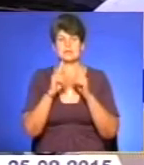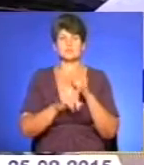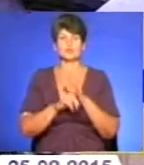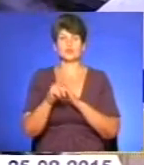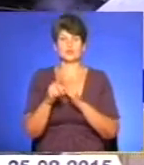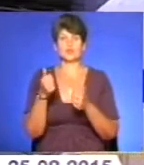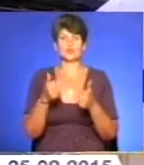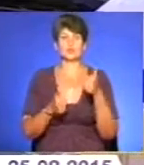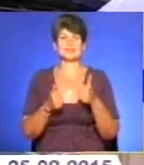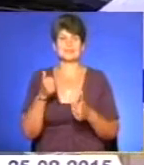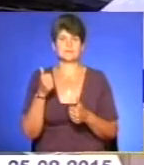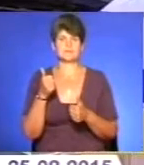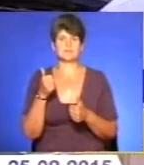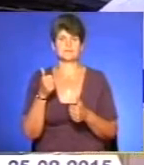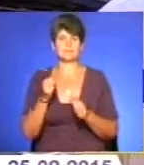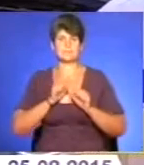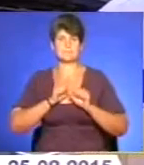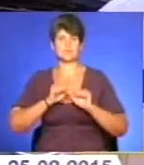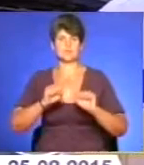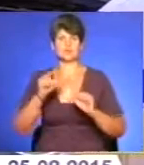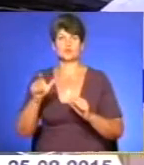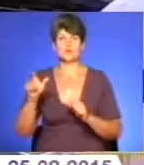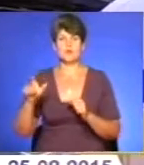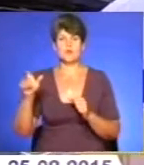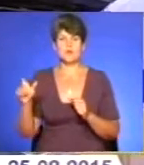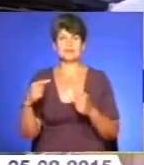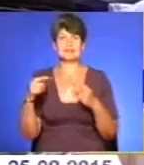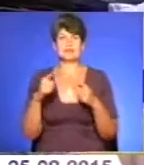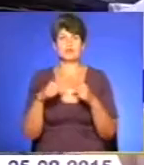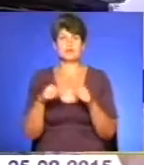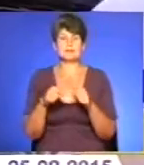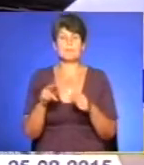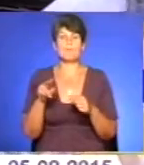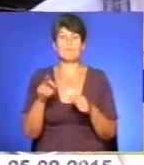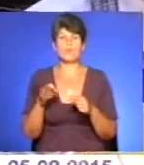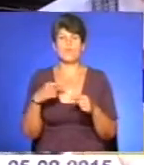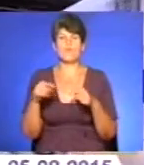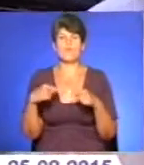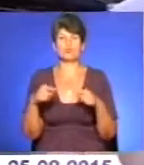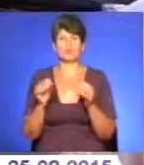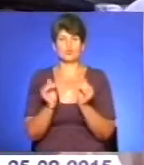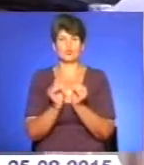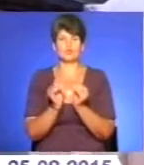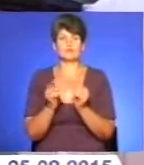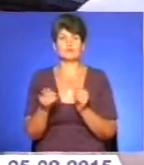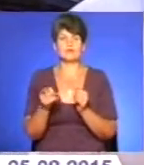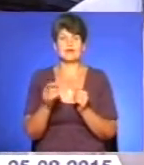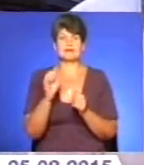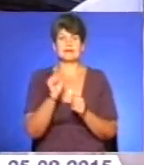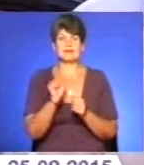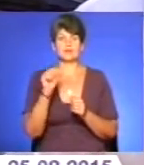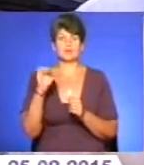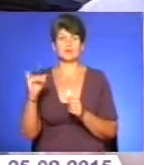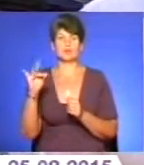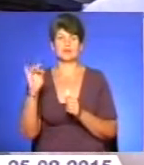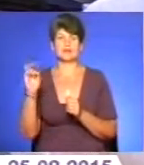турнір патріотичних громадських і інших організацій по мініфутболу в Тернополі пам'яті Андрія Юркевича. Це